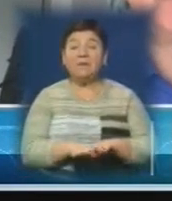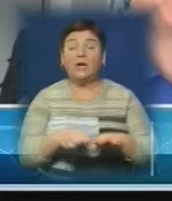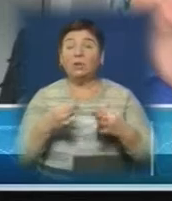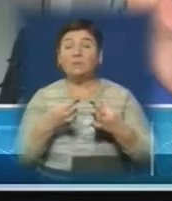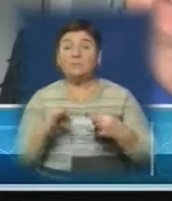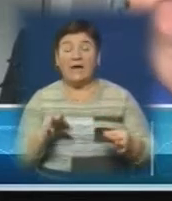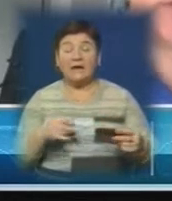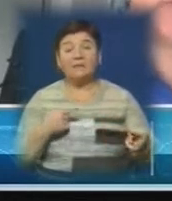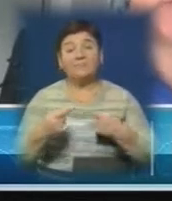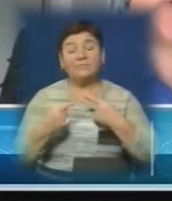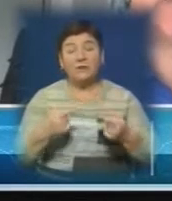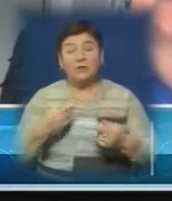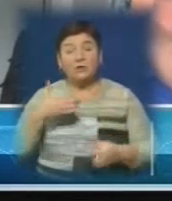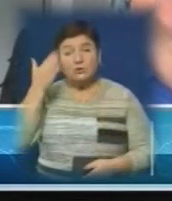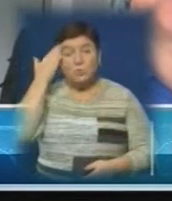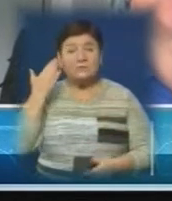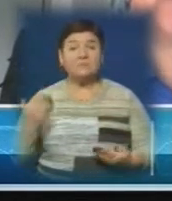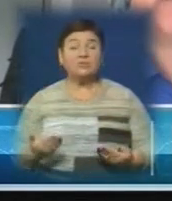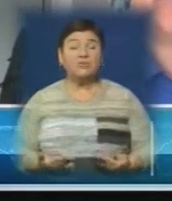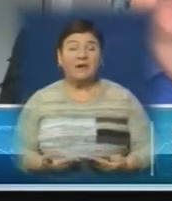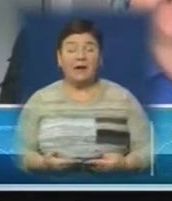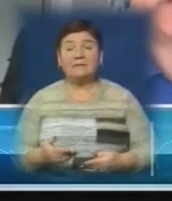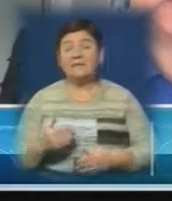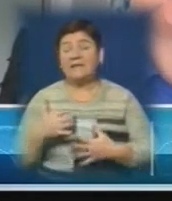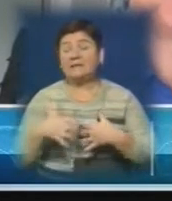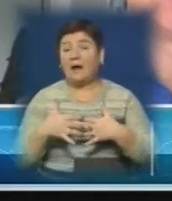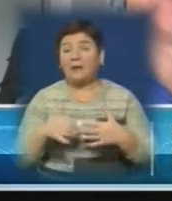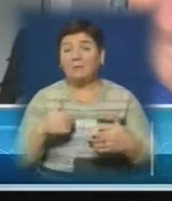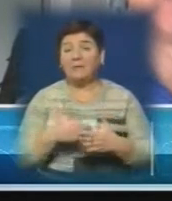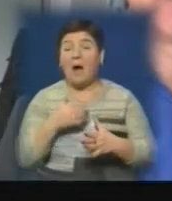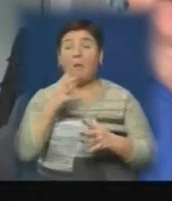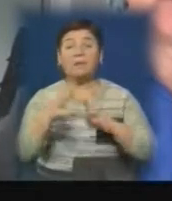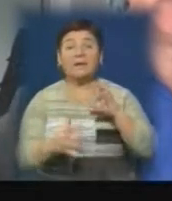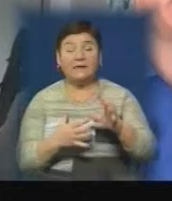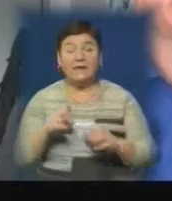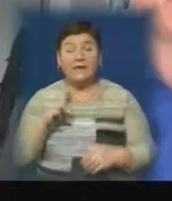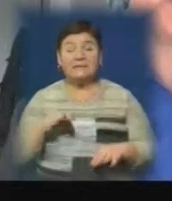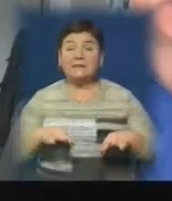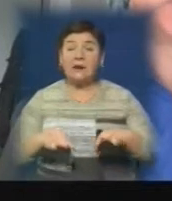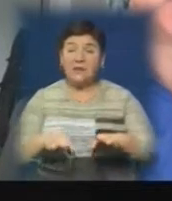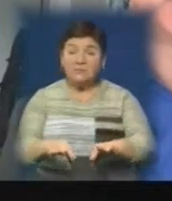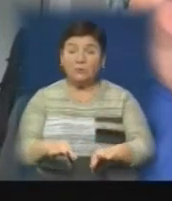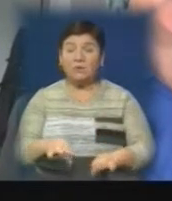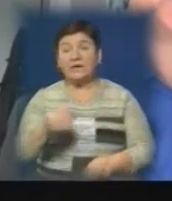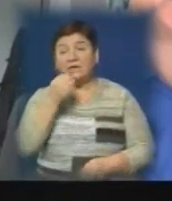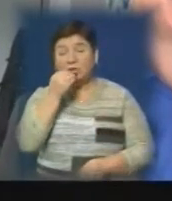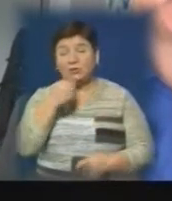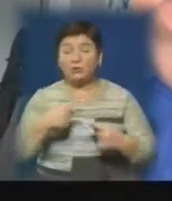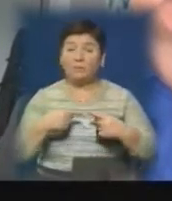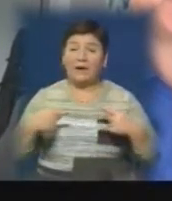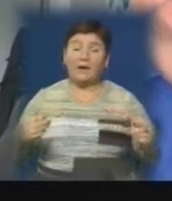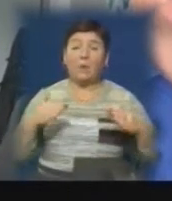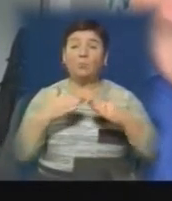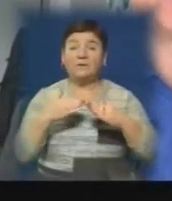вести дебати про спосіб життя, який є нейтральним по відношенню до клімату на планеті. Це стосується транспорту, їжі, споживання товарів, житла,